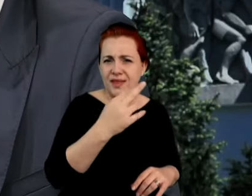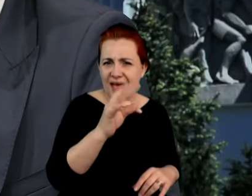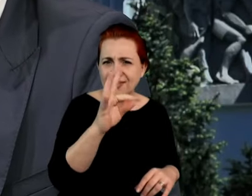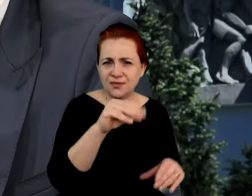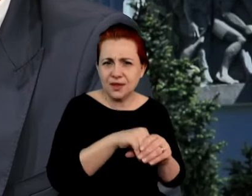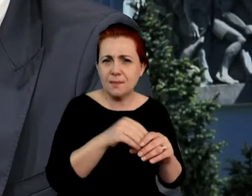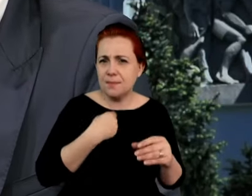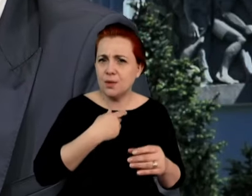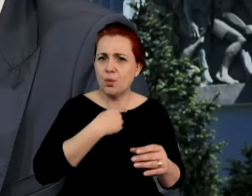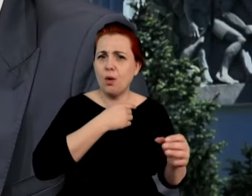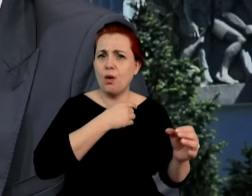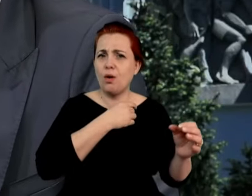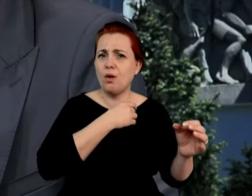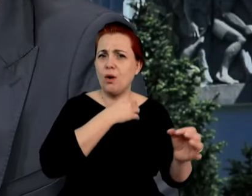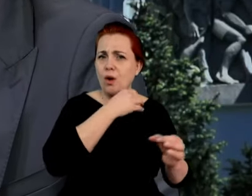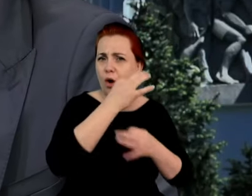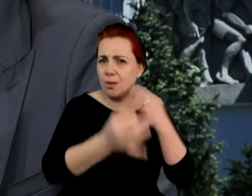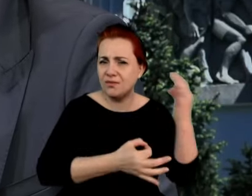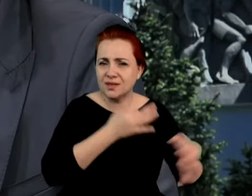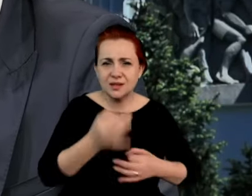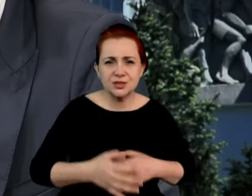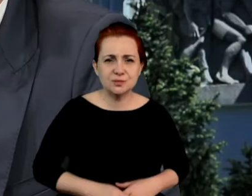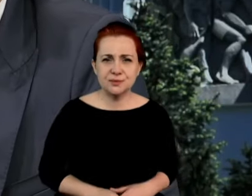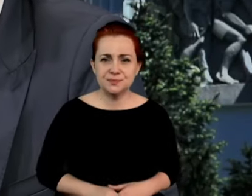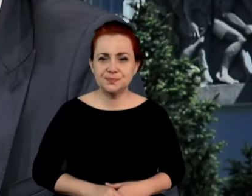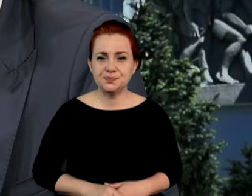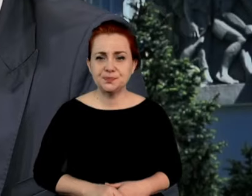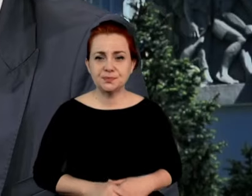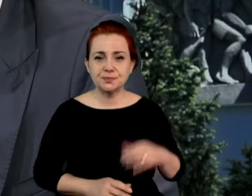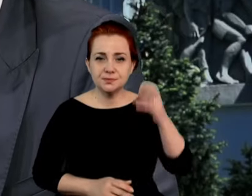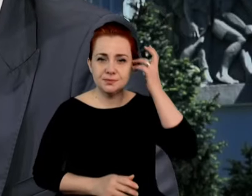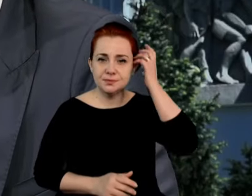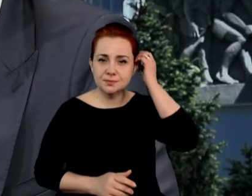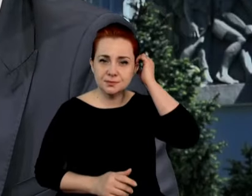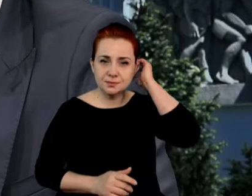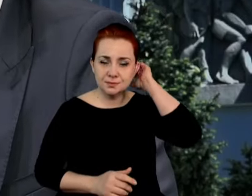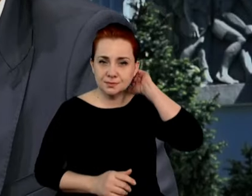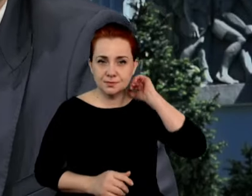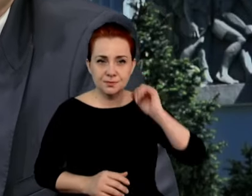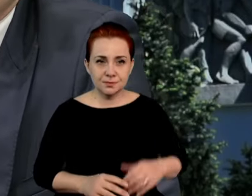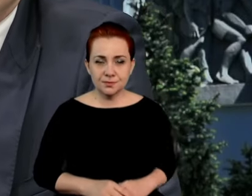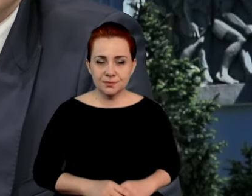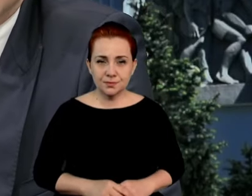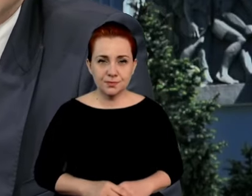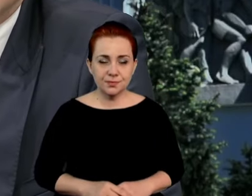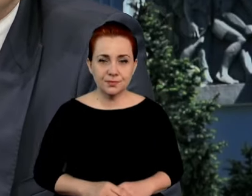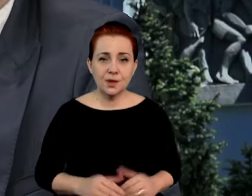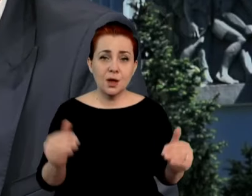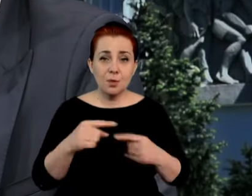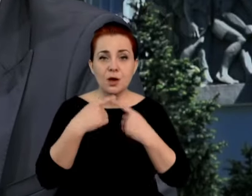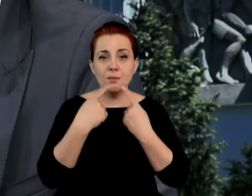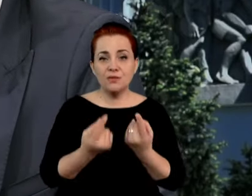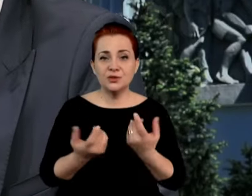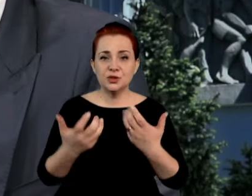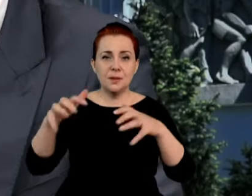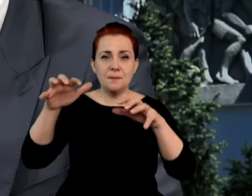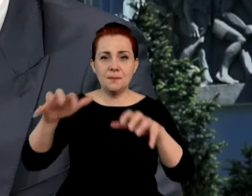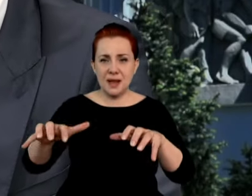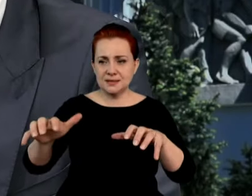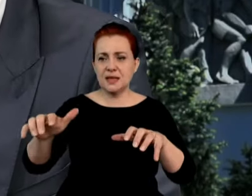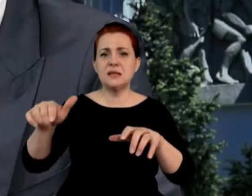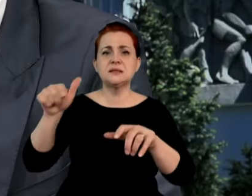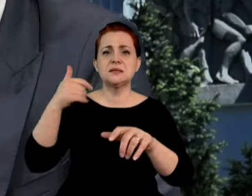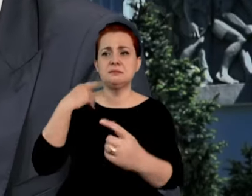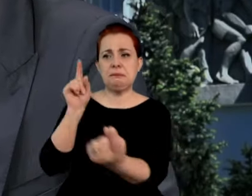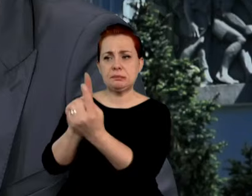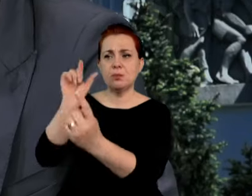myślę, że jest jakiś element minimalny, element prywatności, który należy zachować. jest pierwsza rzecz. Mogę tylko powiedzieć, że z panem prezesem, nie wiem, chyba z dwa tygodnie temu się widziałem i był w